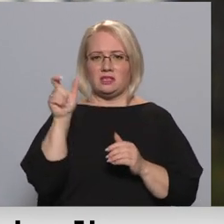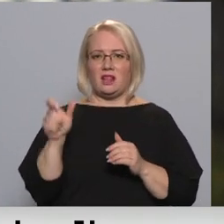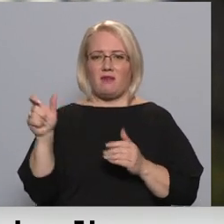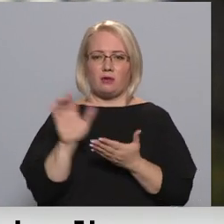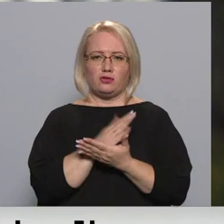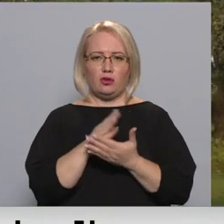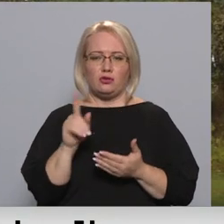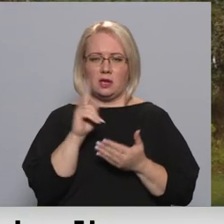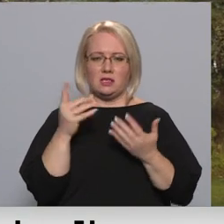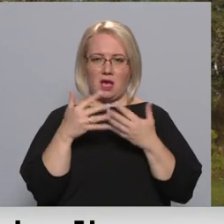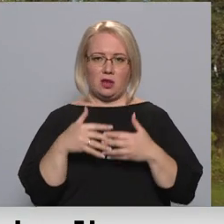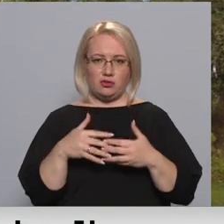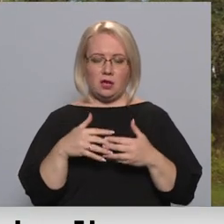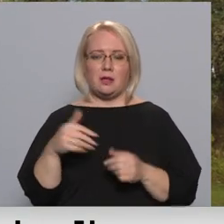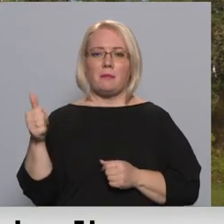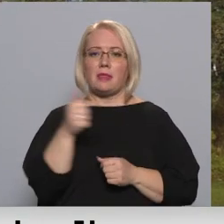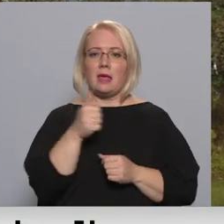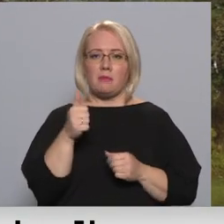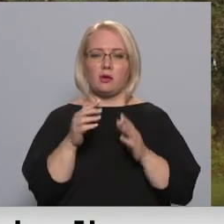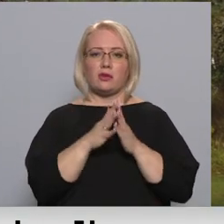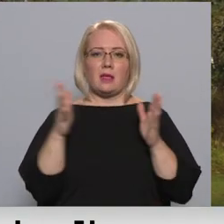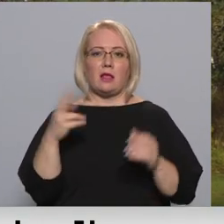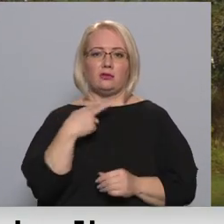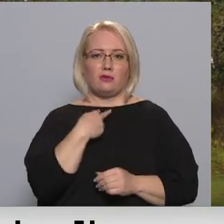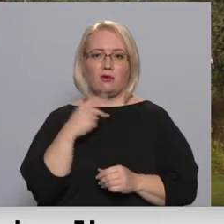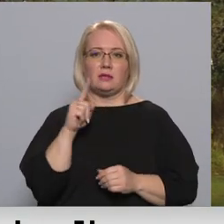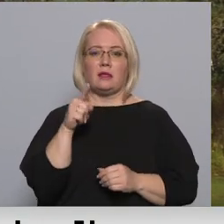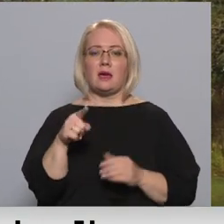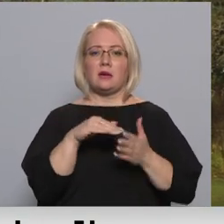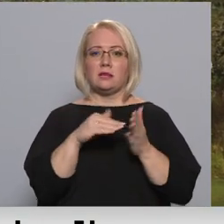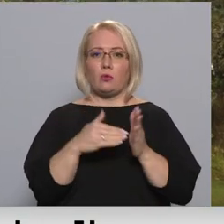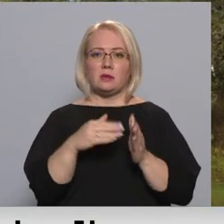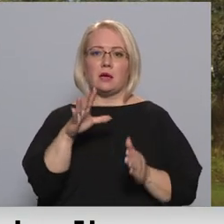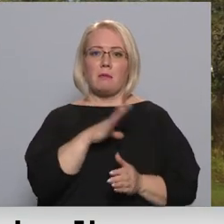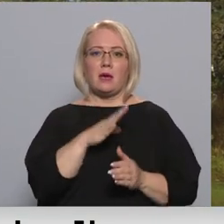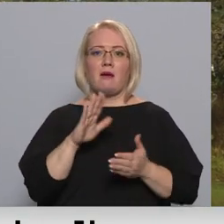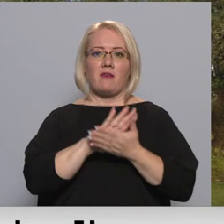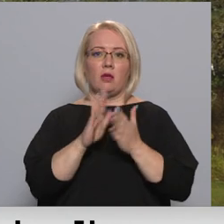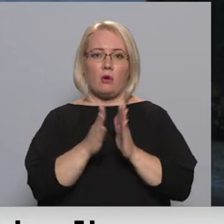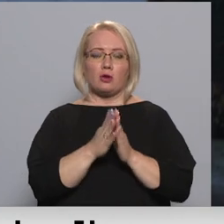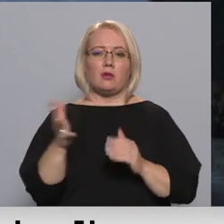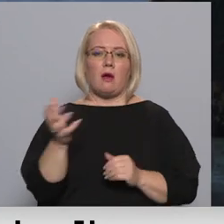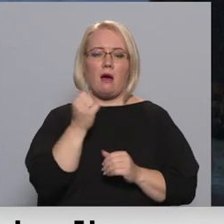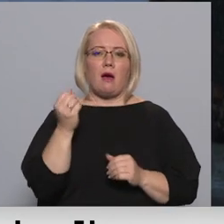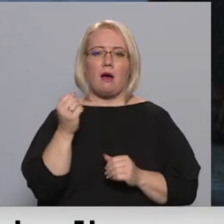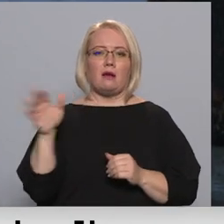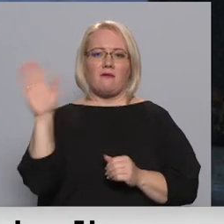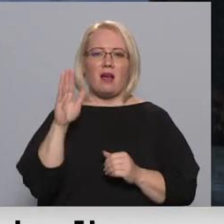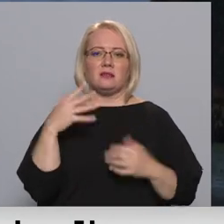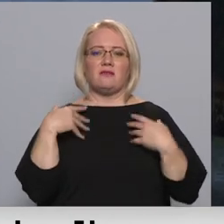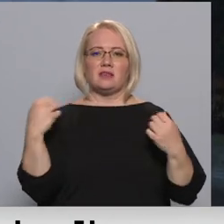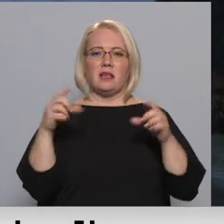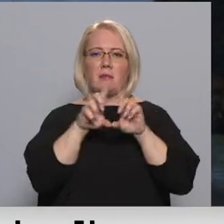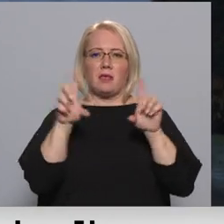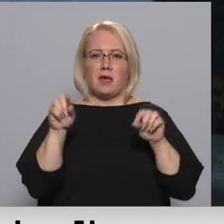ir ļoti sarežģīta. Taču īpaši lielu sašutumu šajā situācijā radīja fakts, ka bijusi vienošanās ar Nacionālo veselības dienestu un